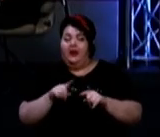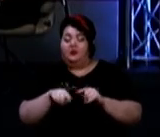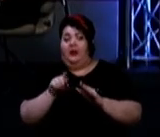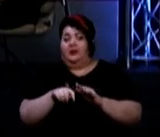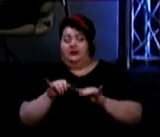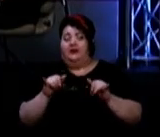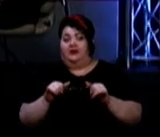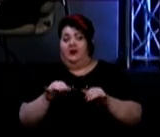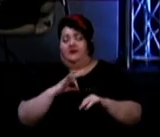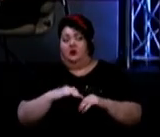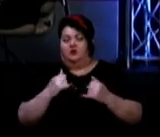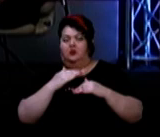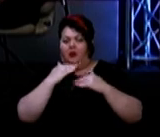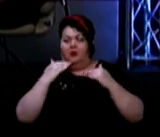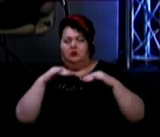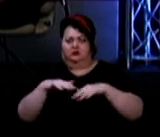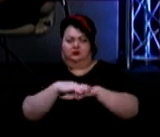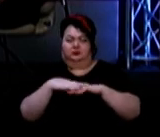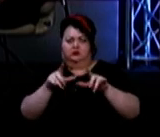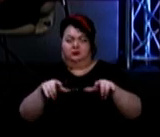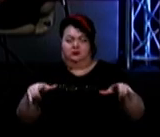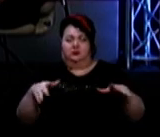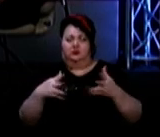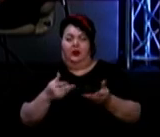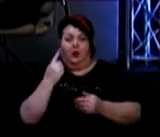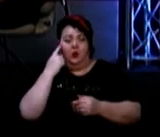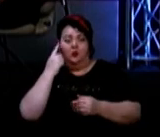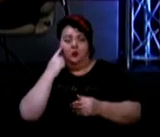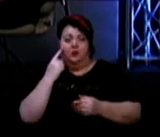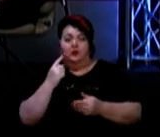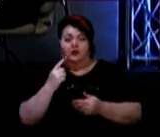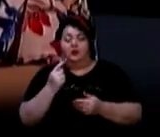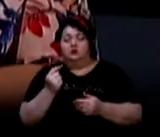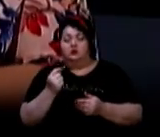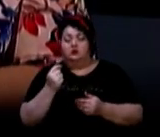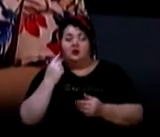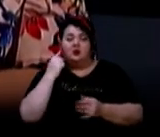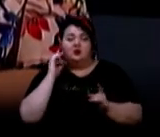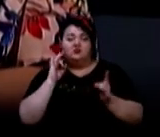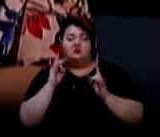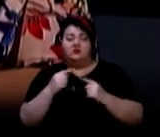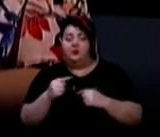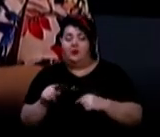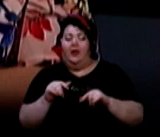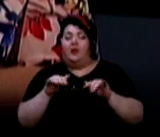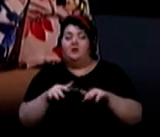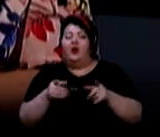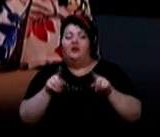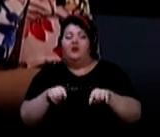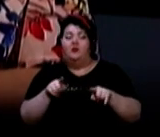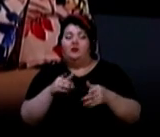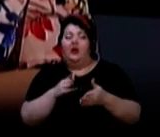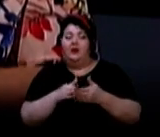використовуються для масового тестування людей. Трошечки думка має звучати і по-другому. Справа в тому, що ці тести є дійсно